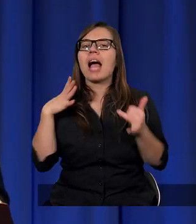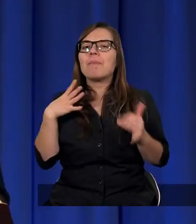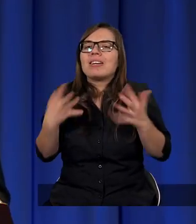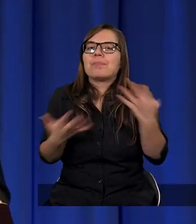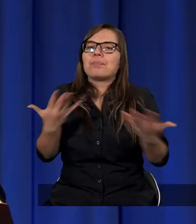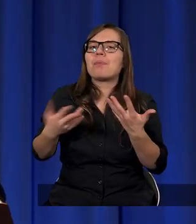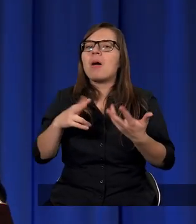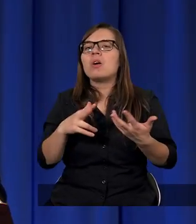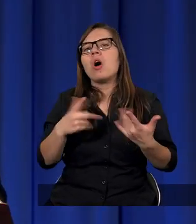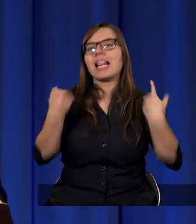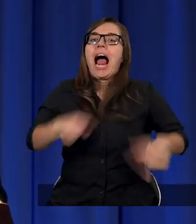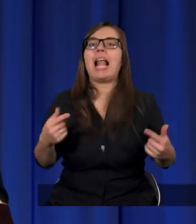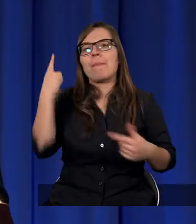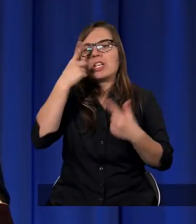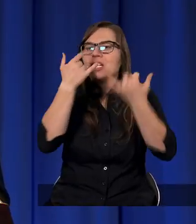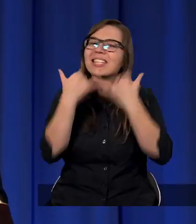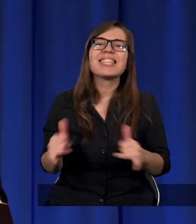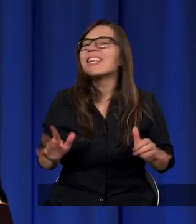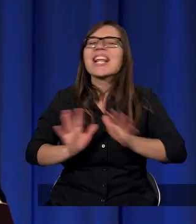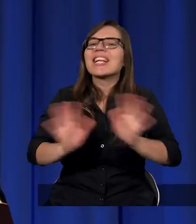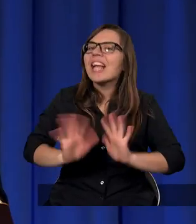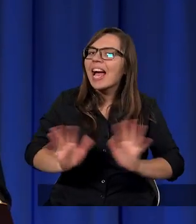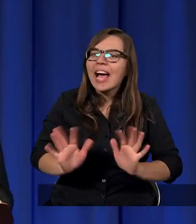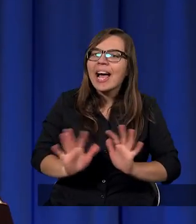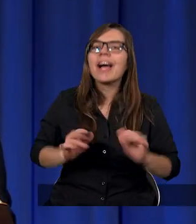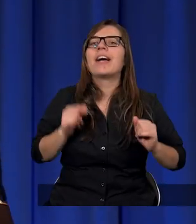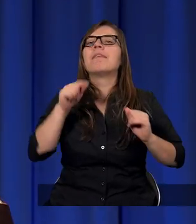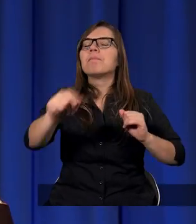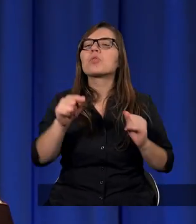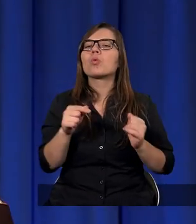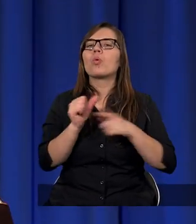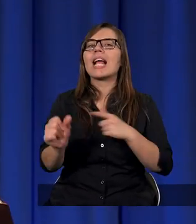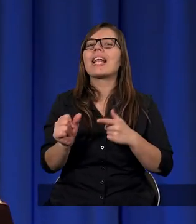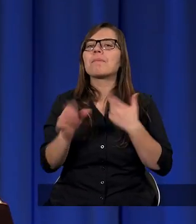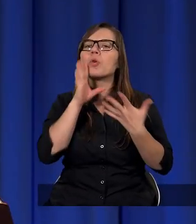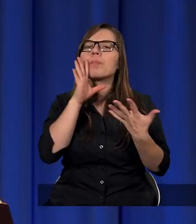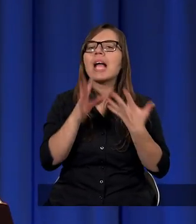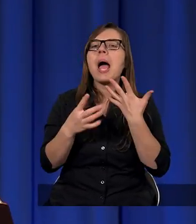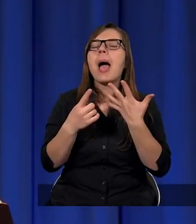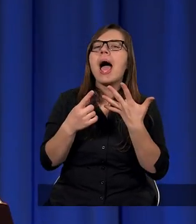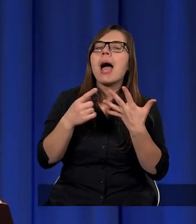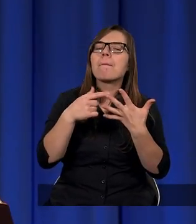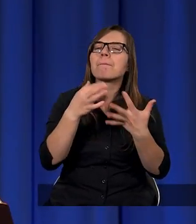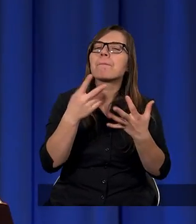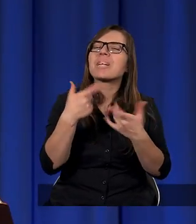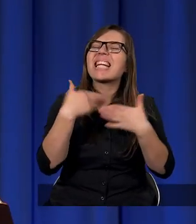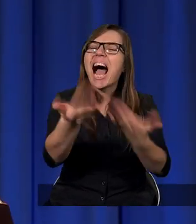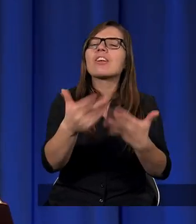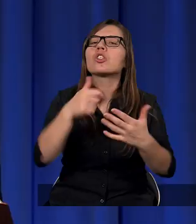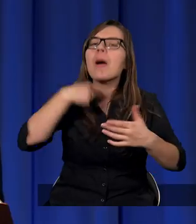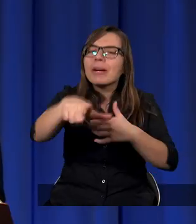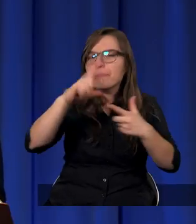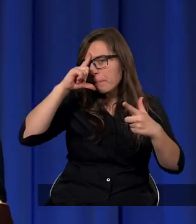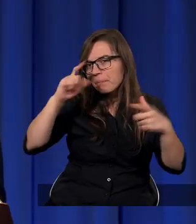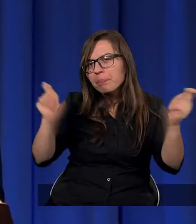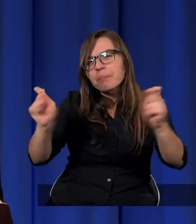nagle zaczęli myśleć inaczej. Nie, nie, nie. To, co ona pisała, było właśnie przyczynkiem do tego, żeby zaczęli myśleć, żeby zaczęli badać